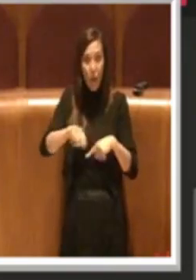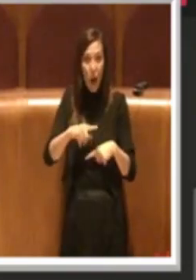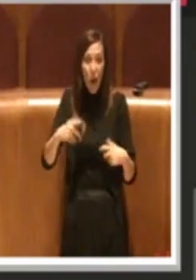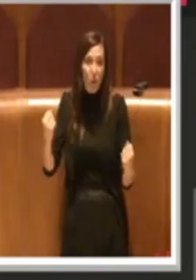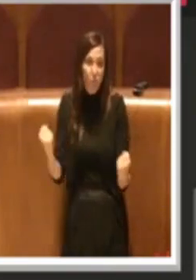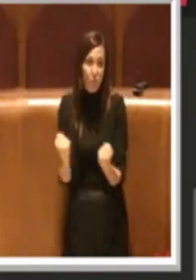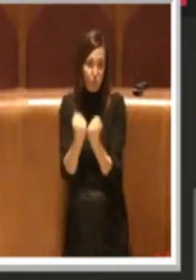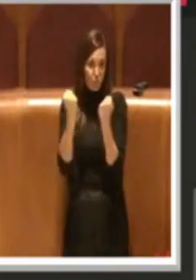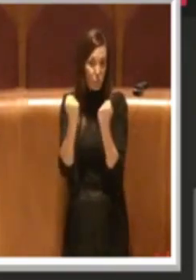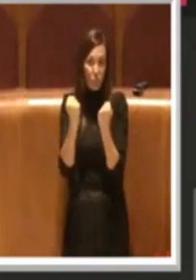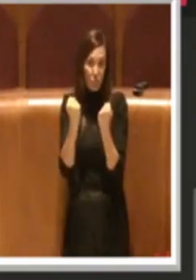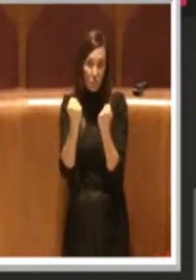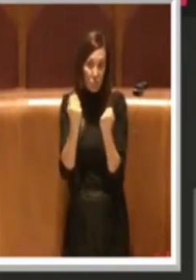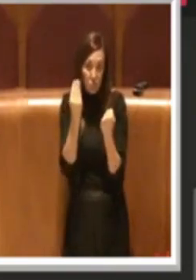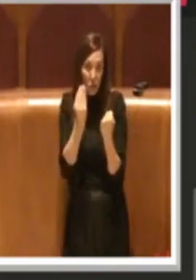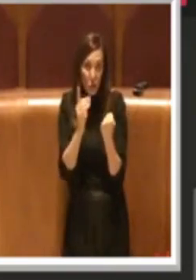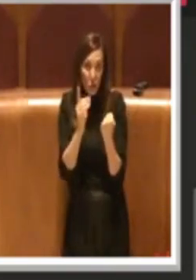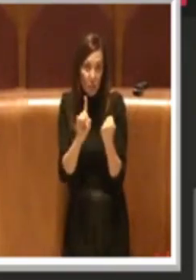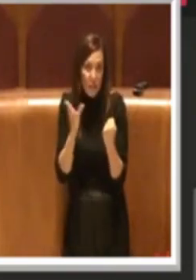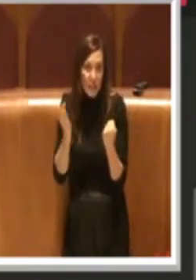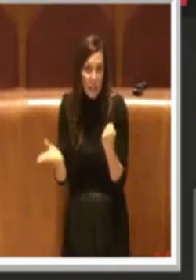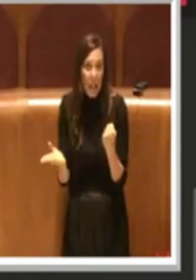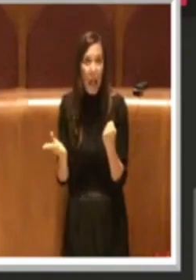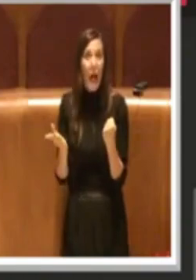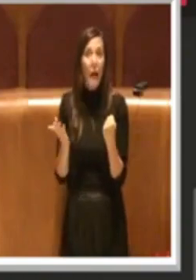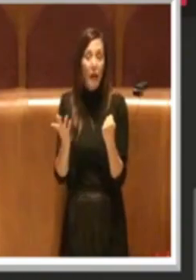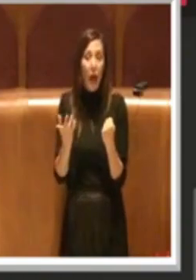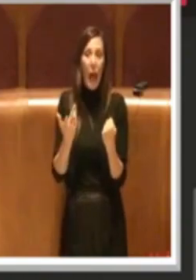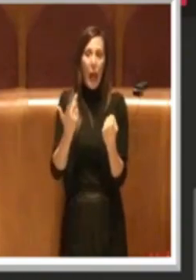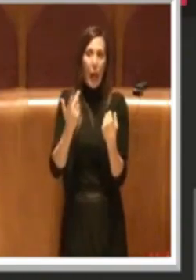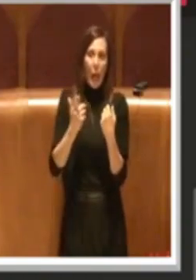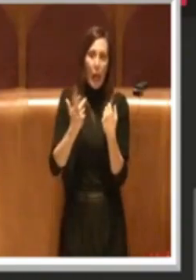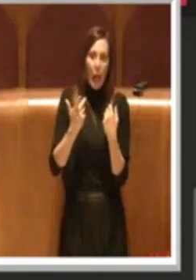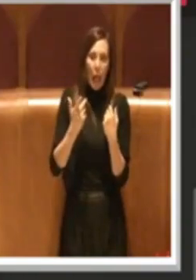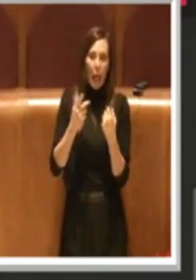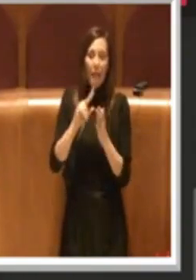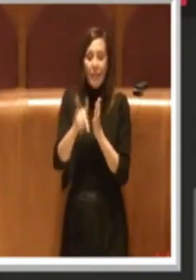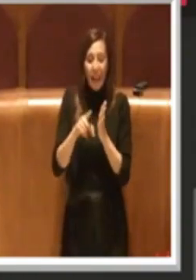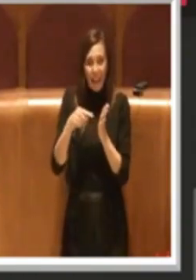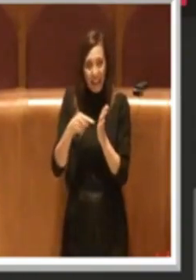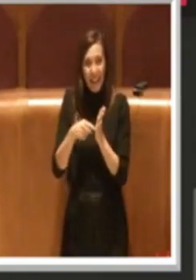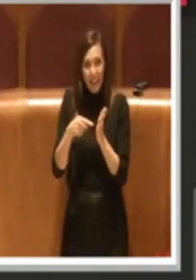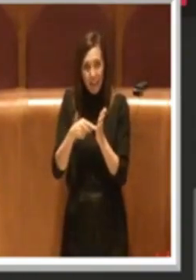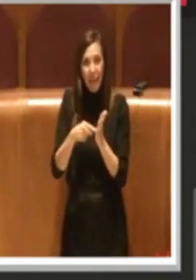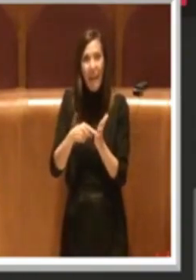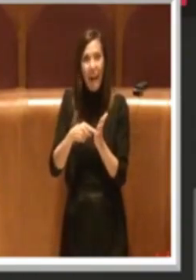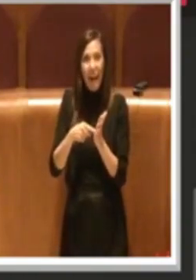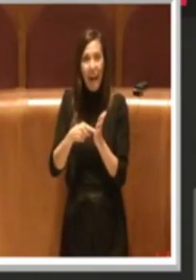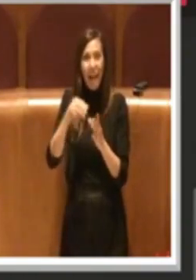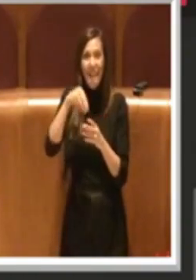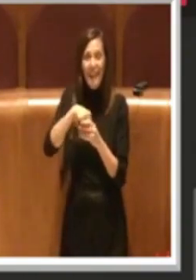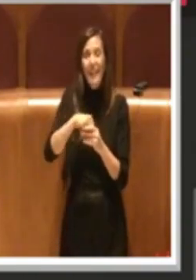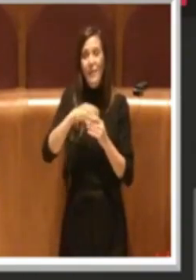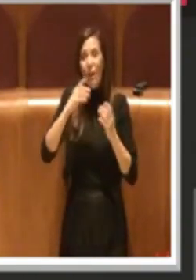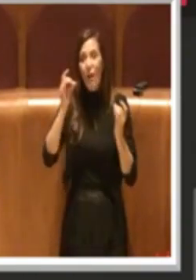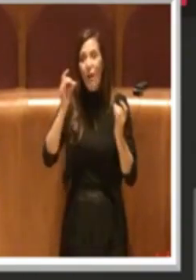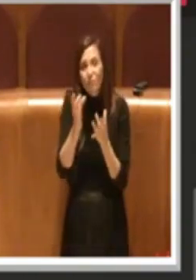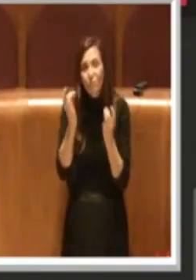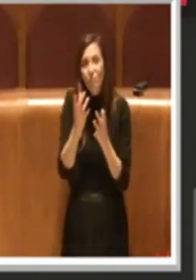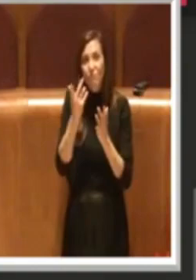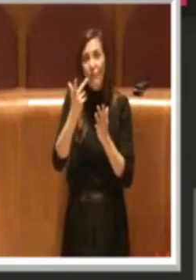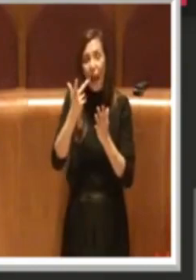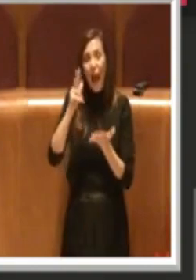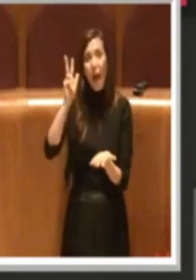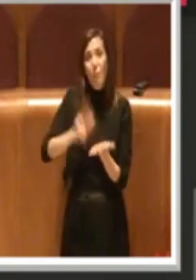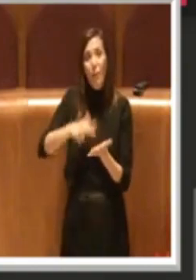realtà molte delle cose restrittive presenti in questa delibera sono state approvate più ampiamente a luglio.